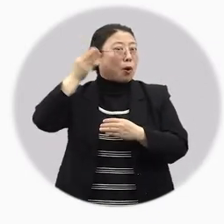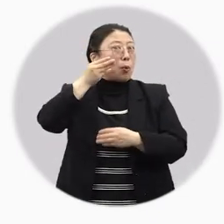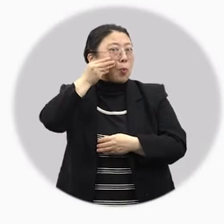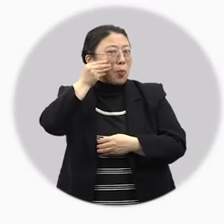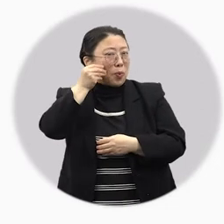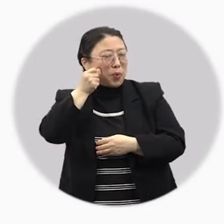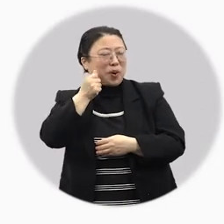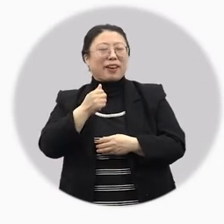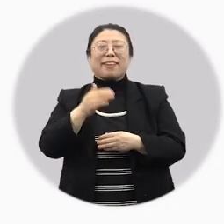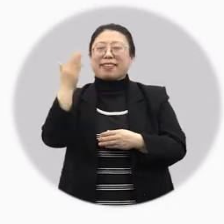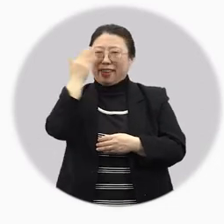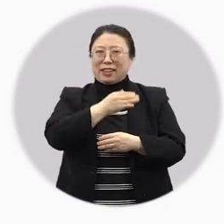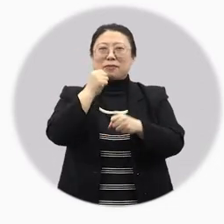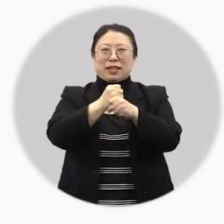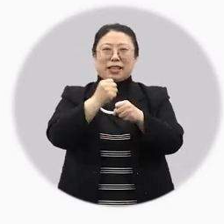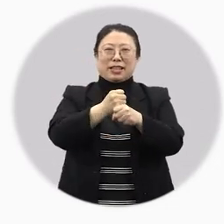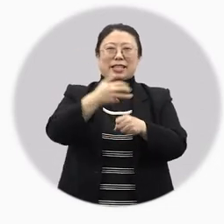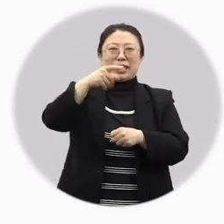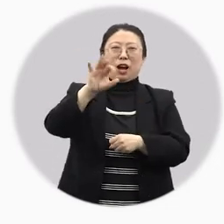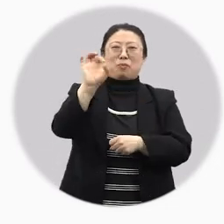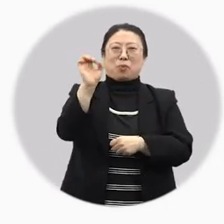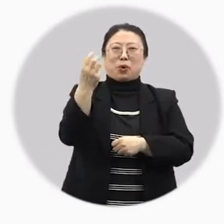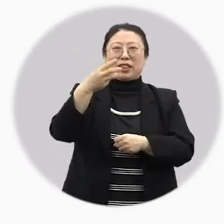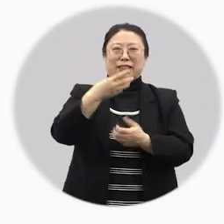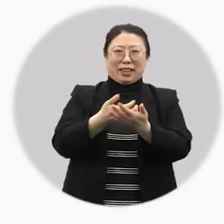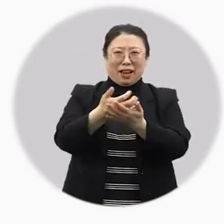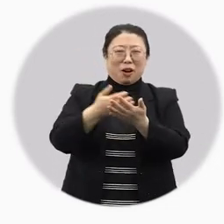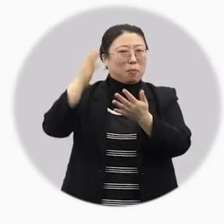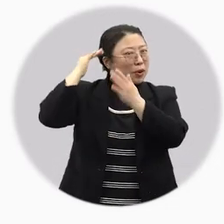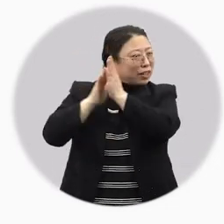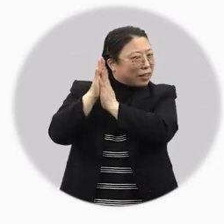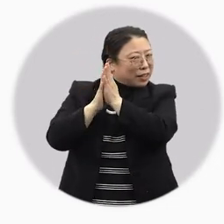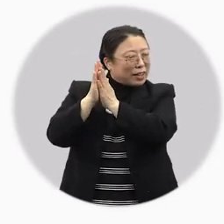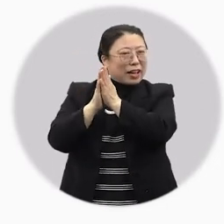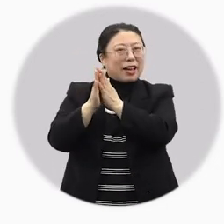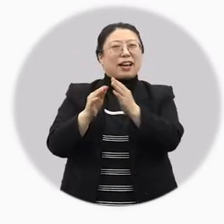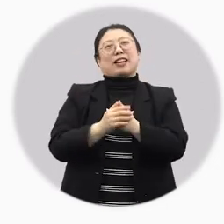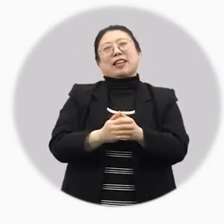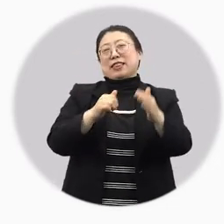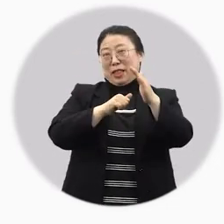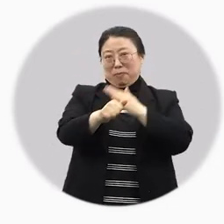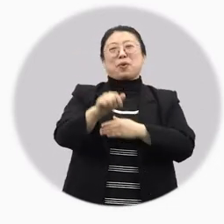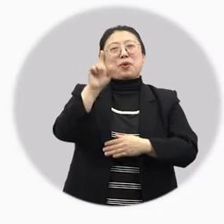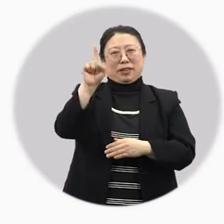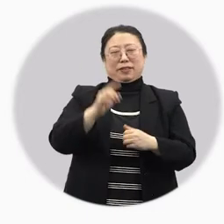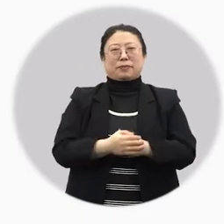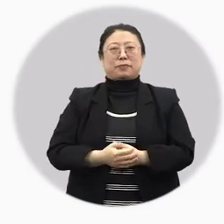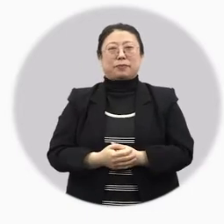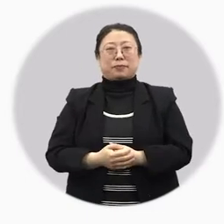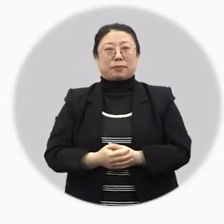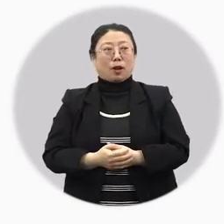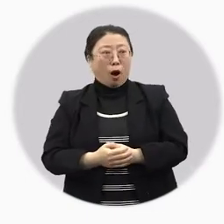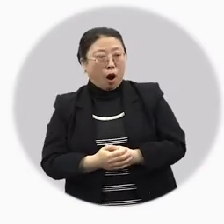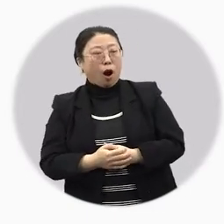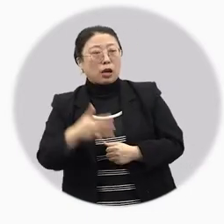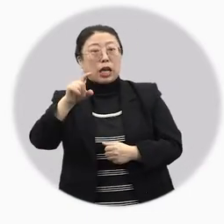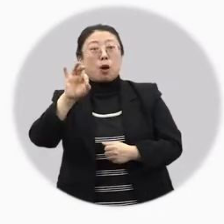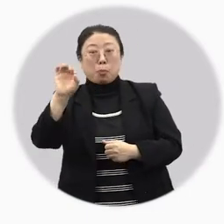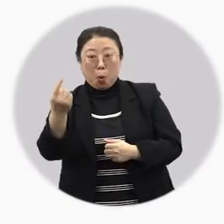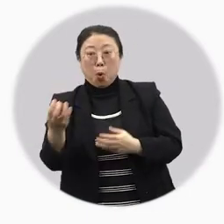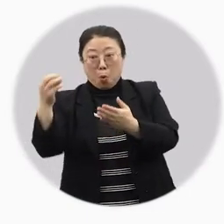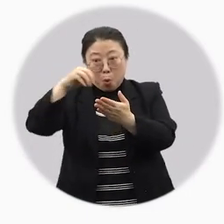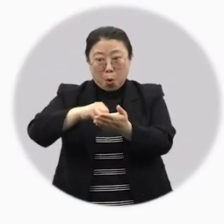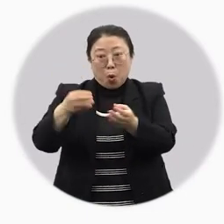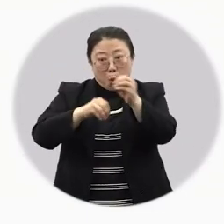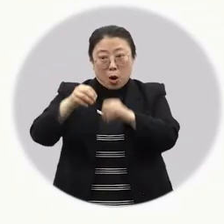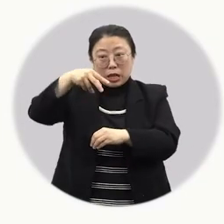종이랍니다. 머릿결을 부드럽게 하고 깨끗하게 하는 창포탕 머리 감기는 단호의 대표적인 세시풍속 중 하나죠.